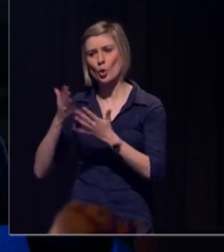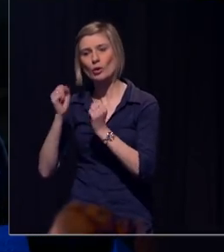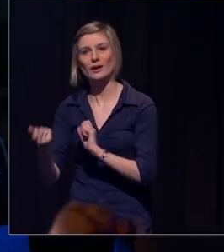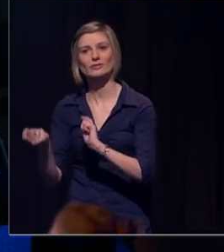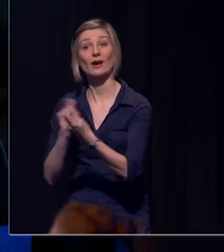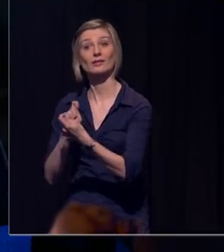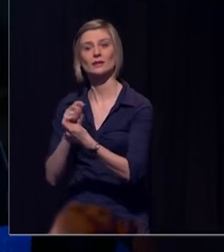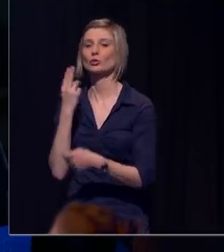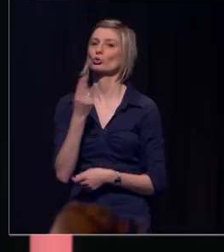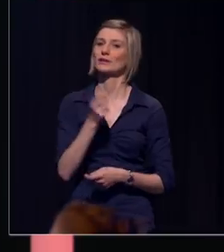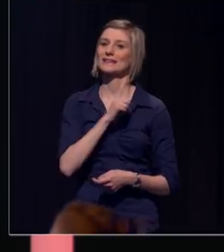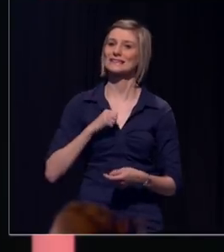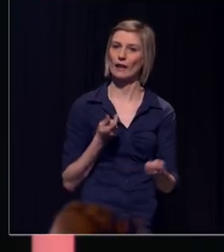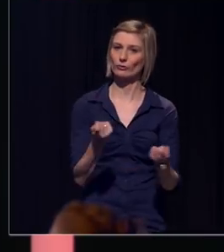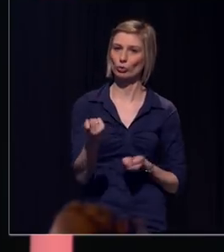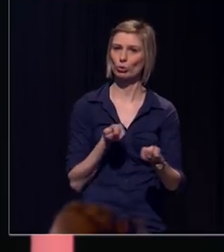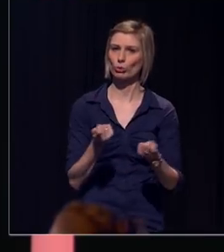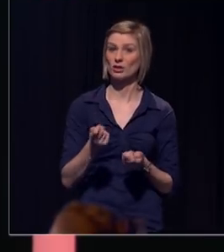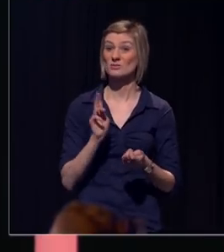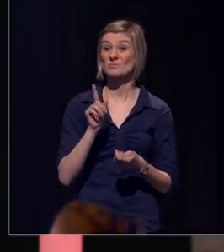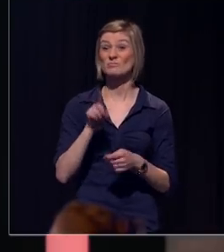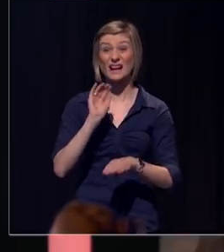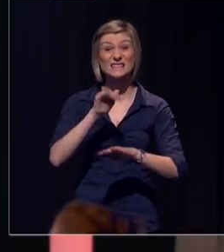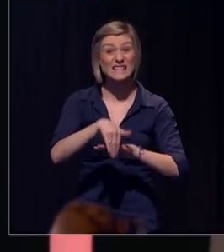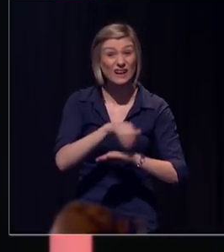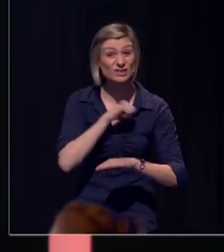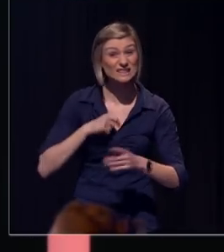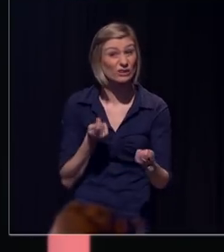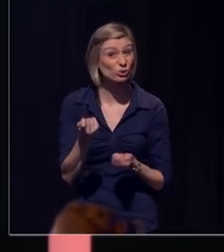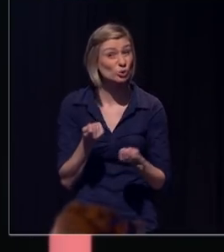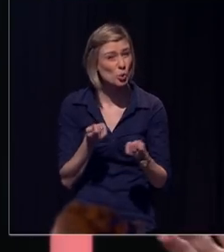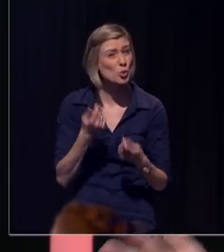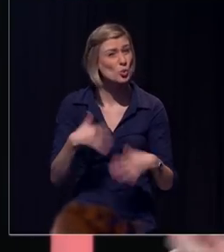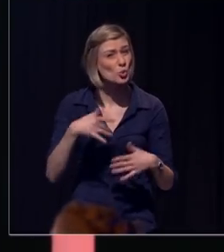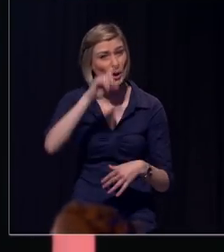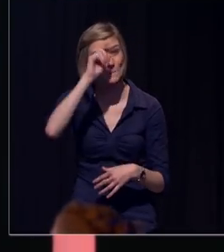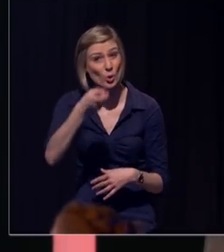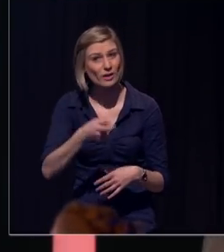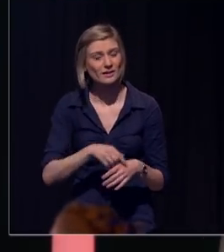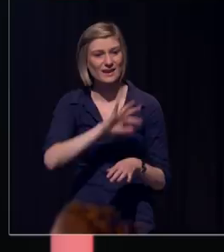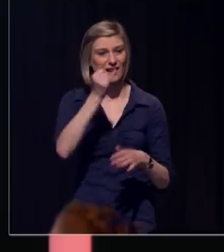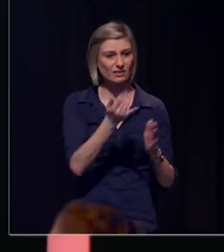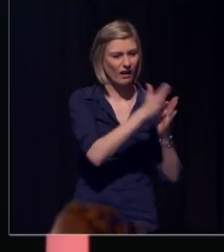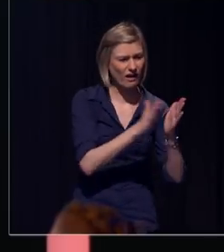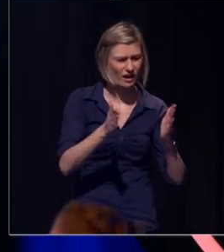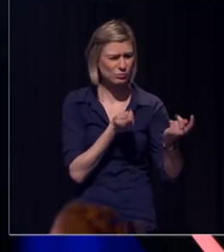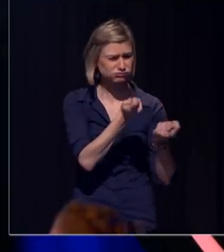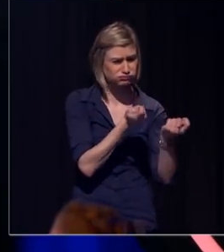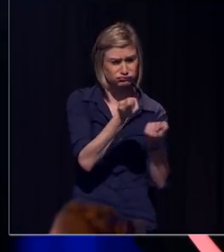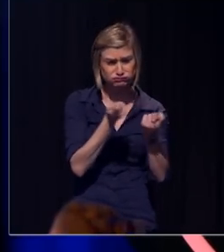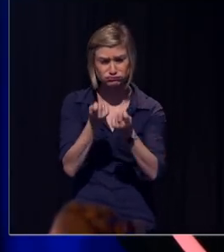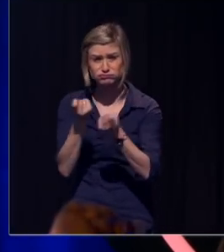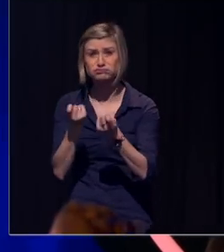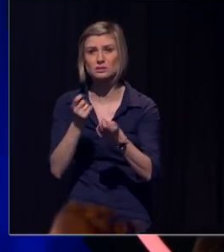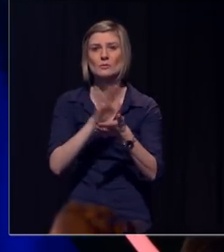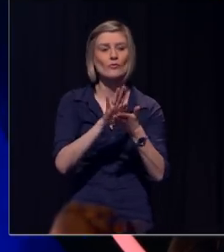die zelfcontrole nodig. Maar dat is s'avonds niet evident. Zelfcontrole is iets wat we de hele dag door al hebben gebruikt. We zijn met de fiets naar het